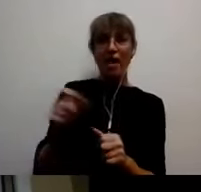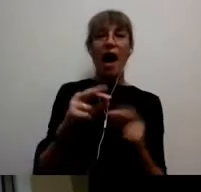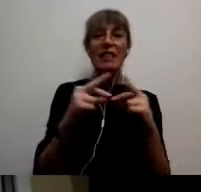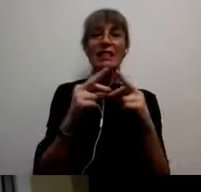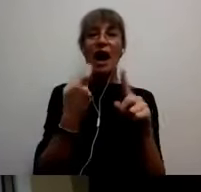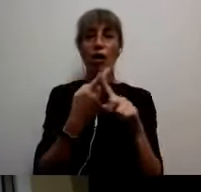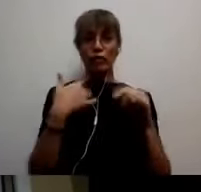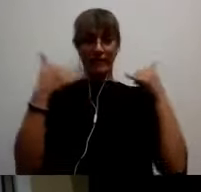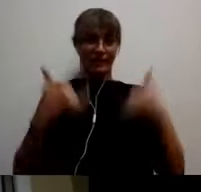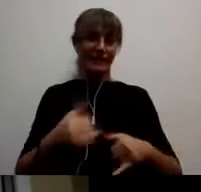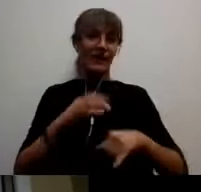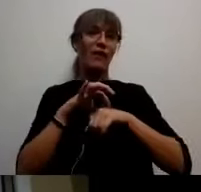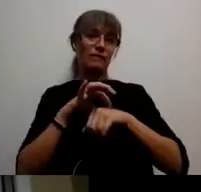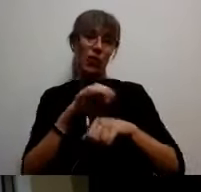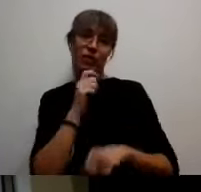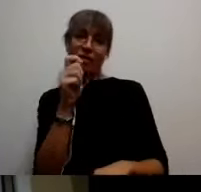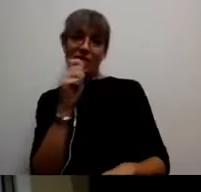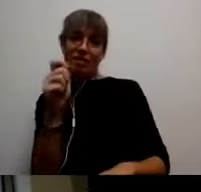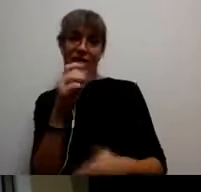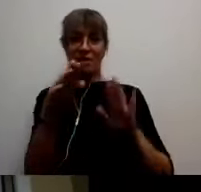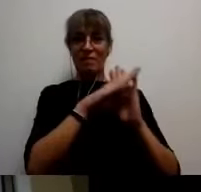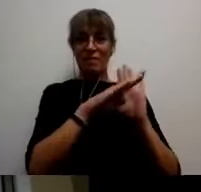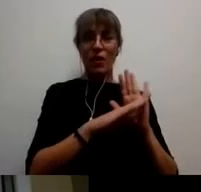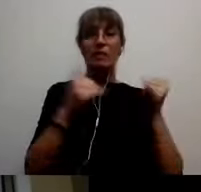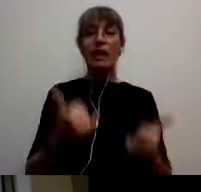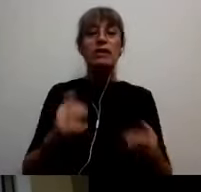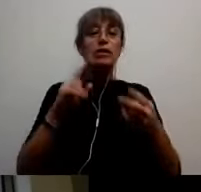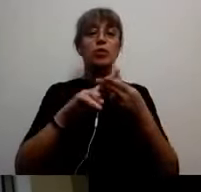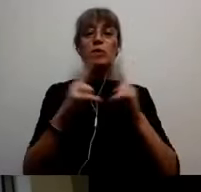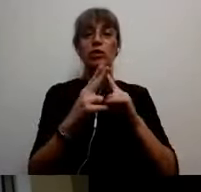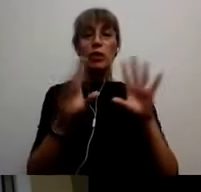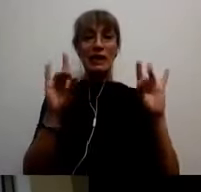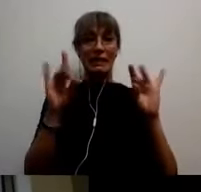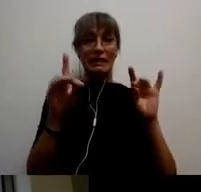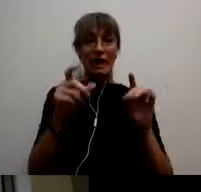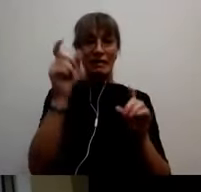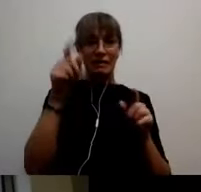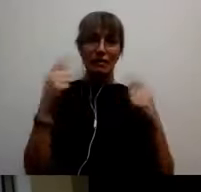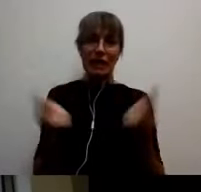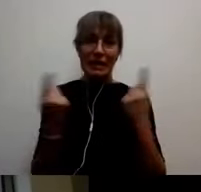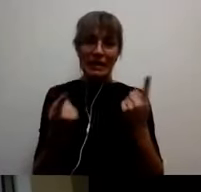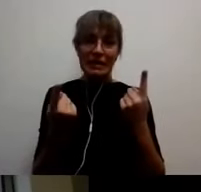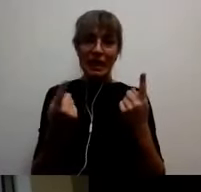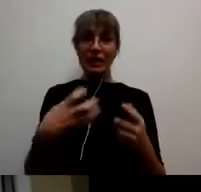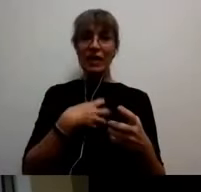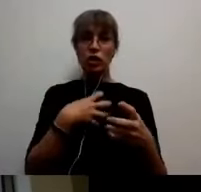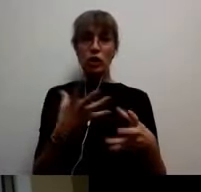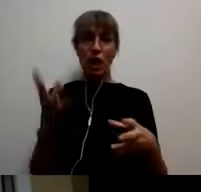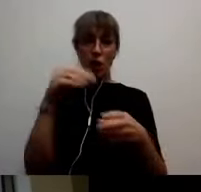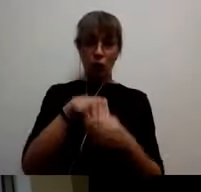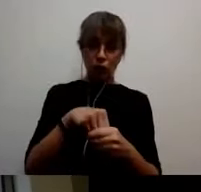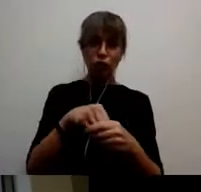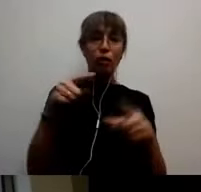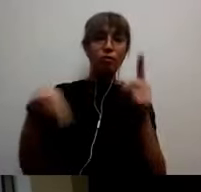voditelj programa. Danas ćemo imati priliku da se upoznamo sa 10 inicijativa socijalnog uključivanja, onih koji nam